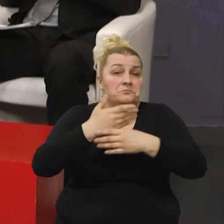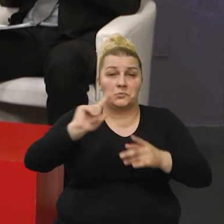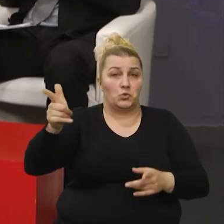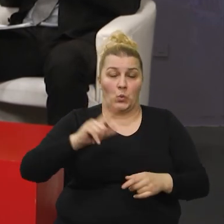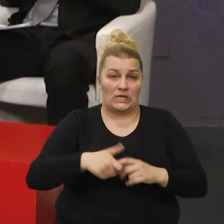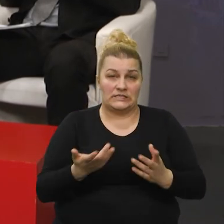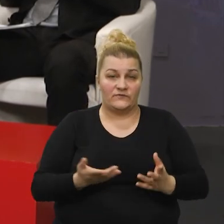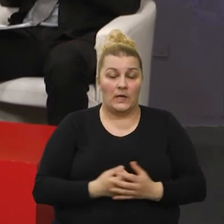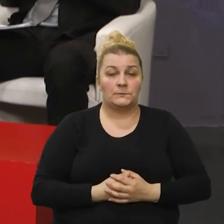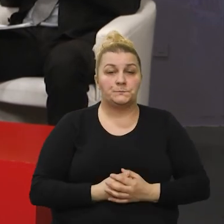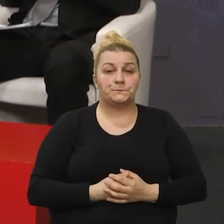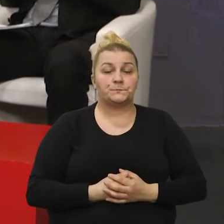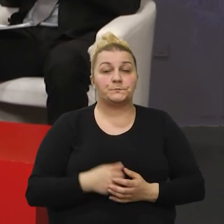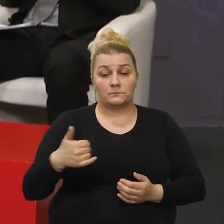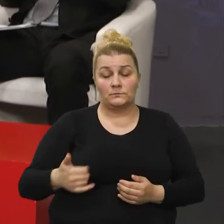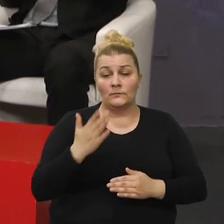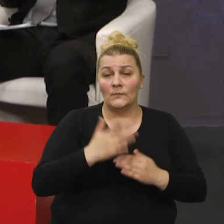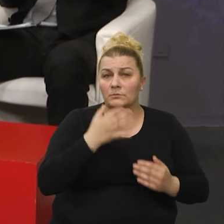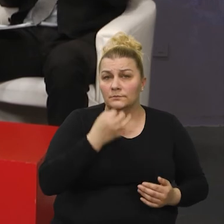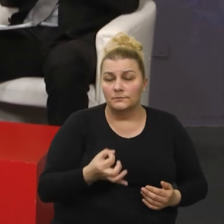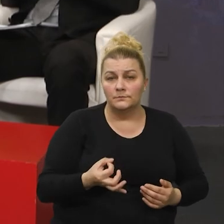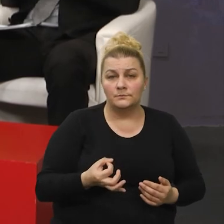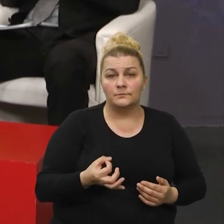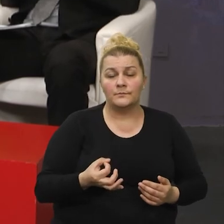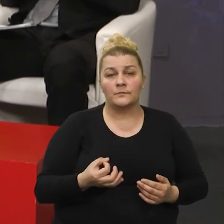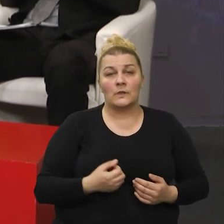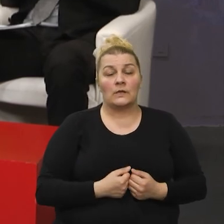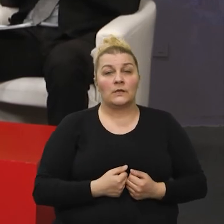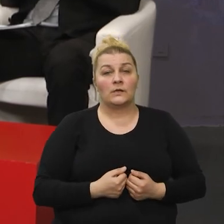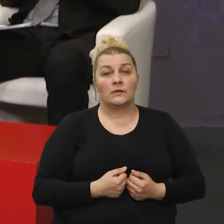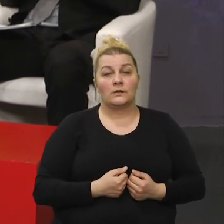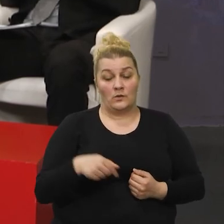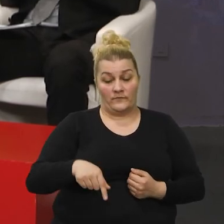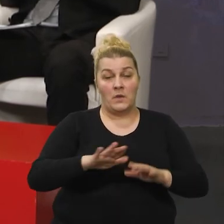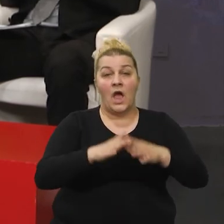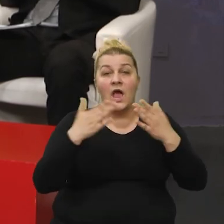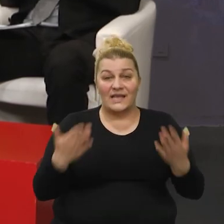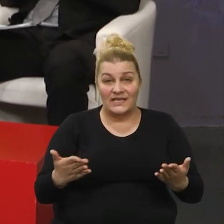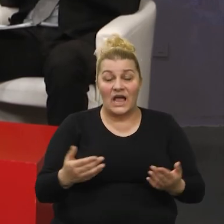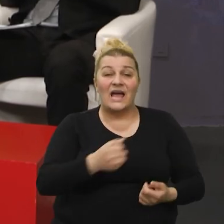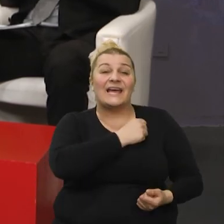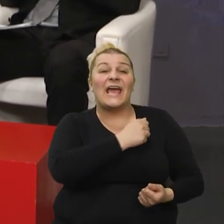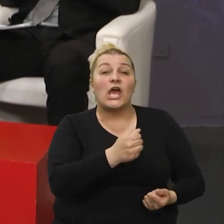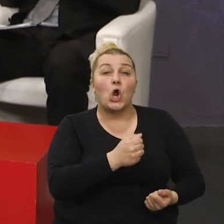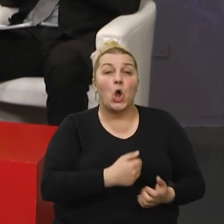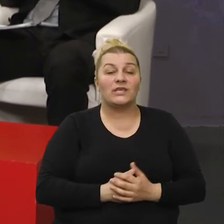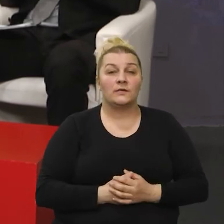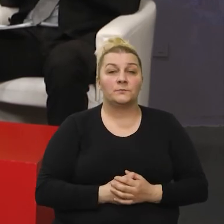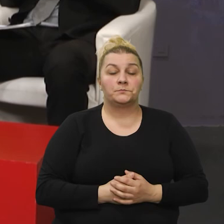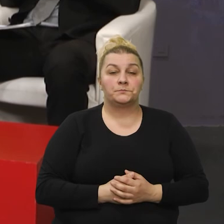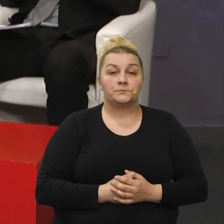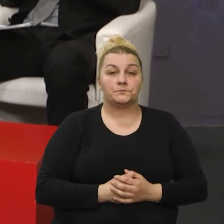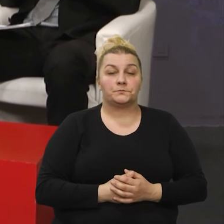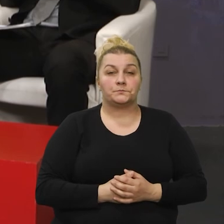Samo evo, ne moram vas to za kraj pitati, ispred nas je knjiga Heroi. Da,